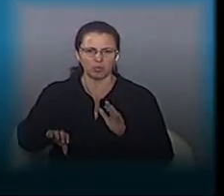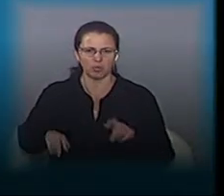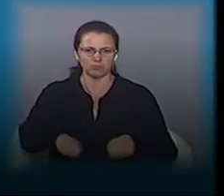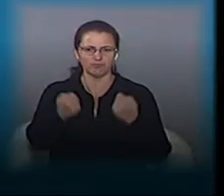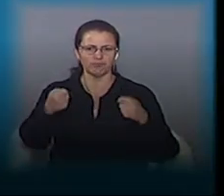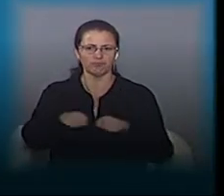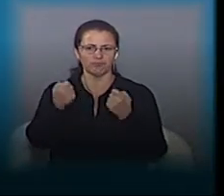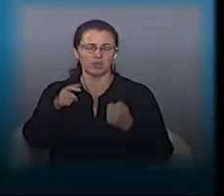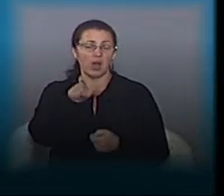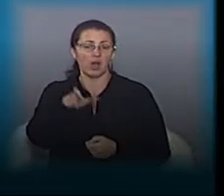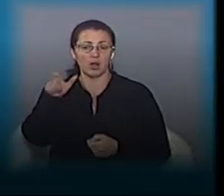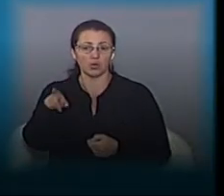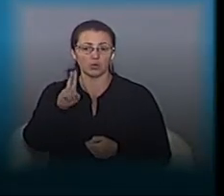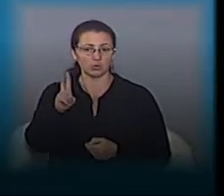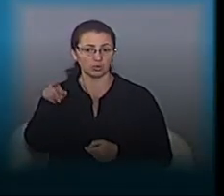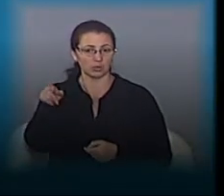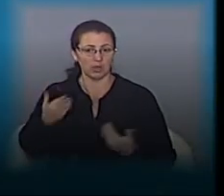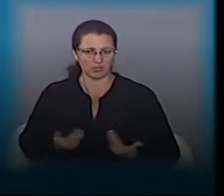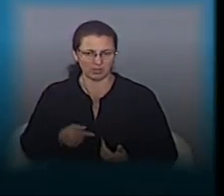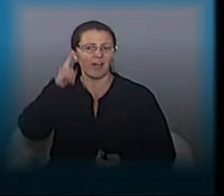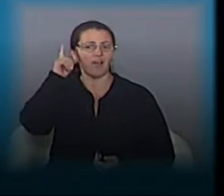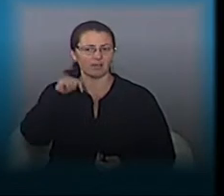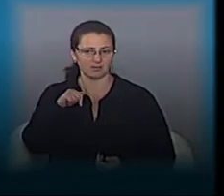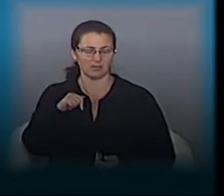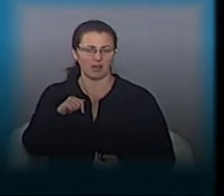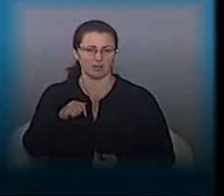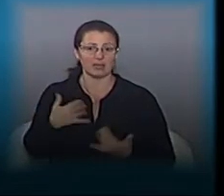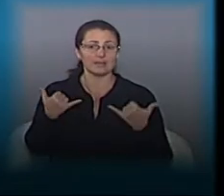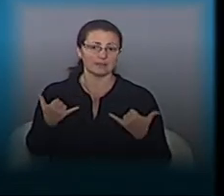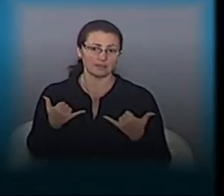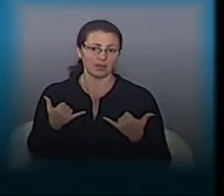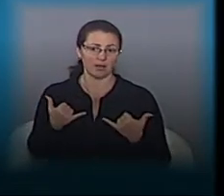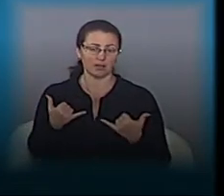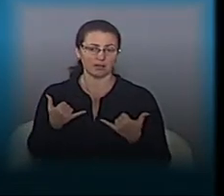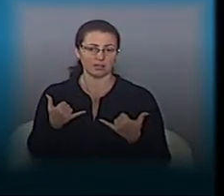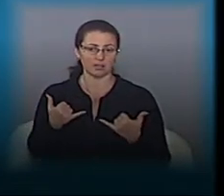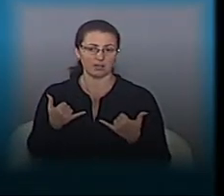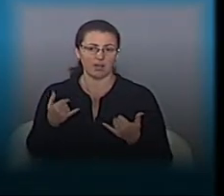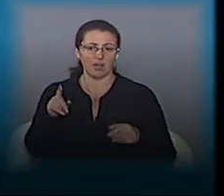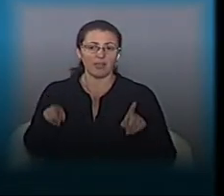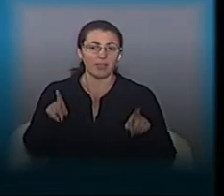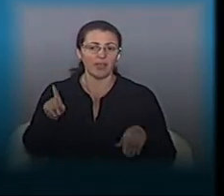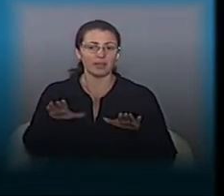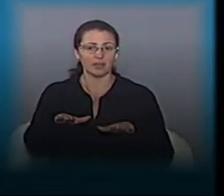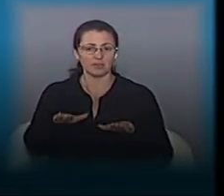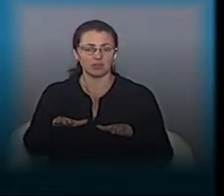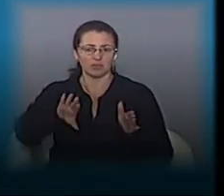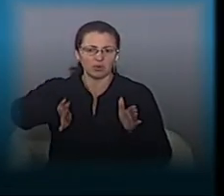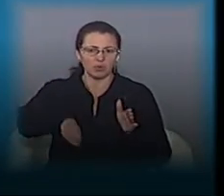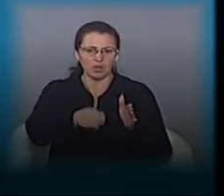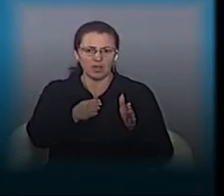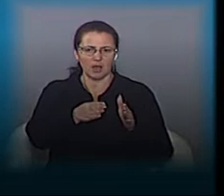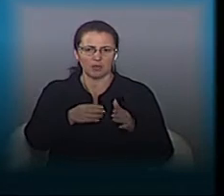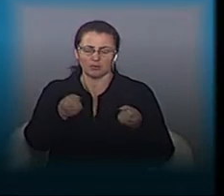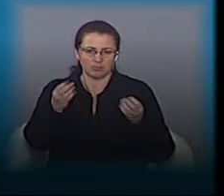водяну. Тобто люди там, які мешкають, вони то знають. І зараз там в деяких місцях є такі ями, їх просто